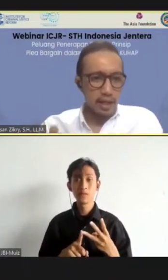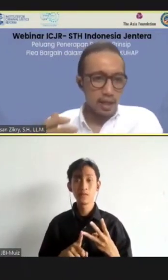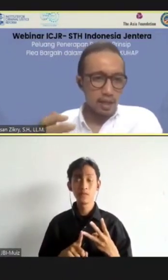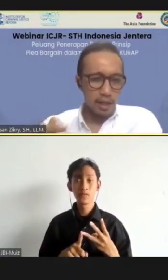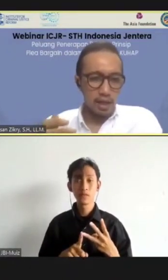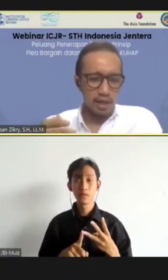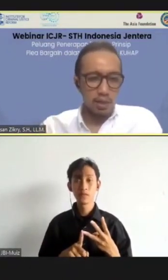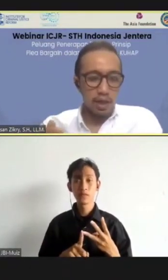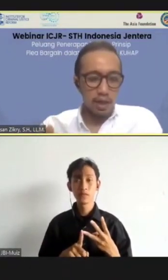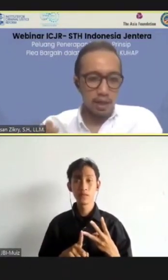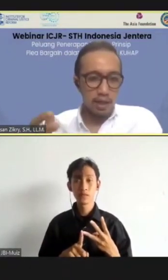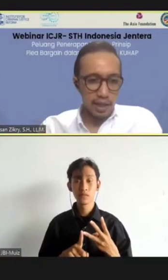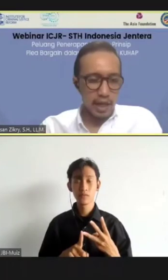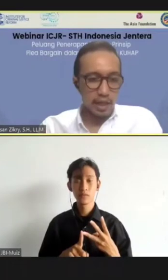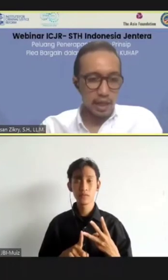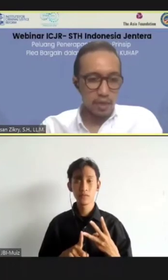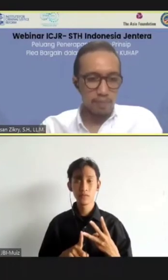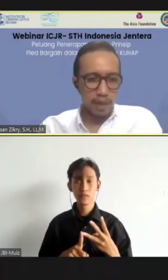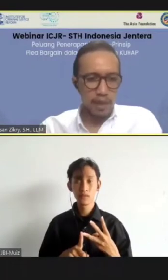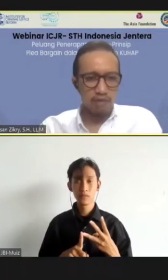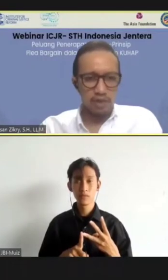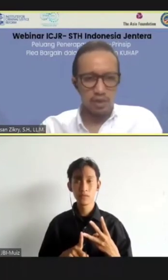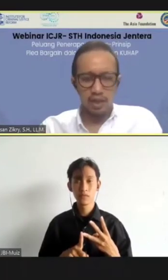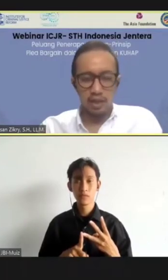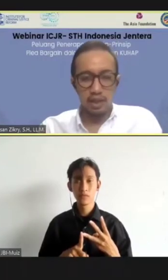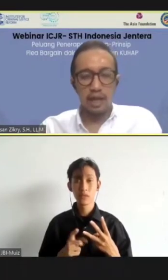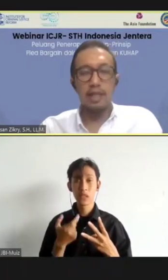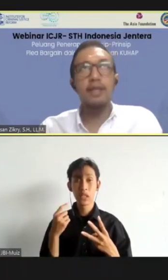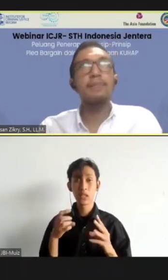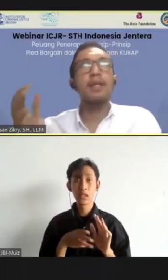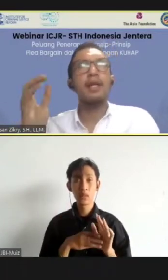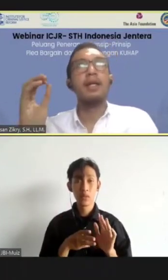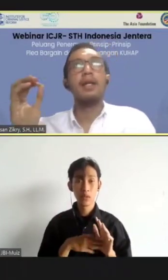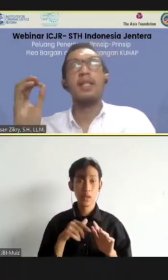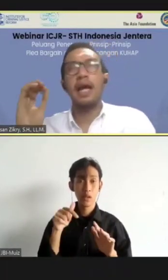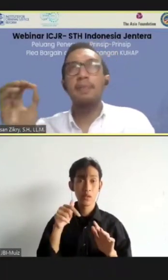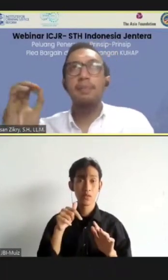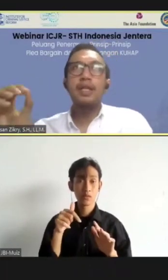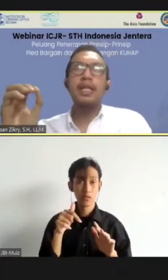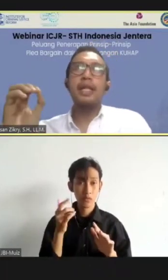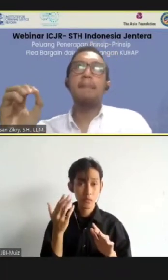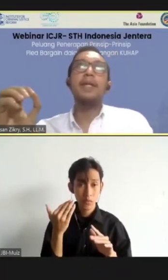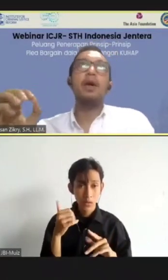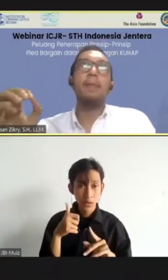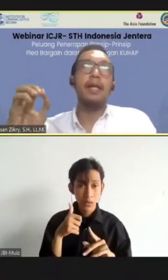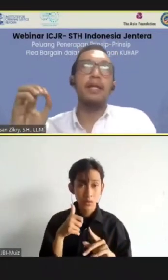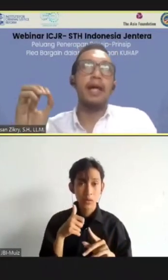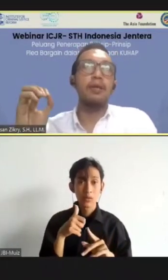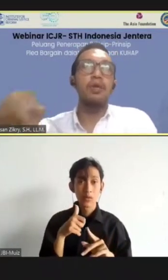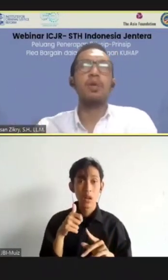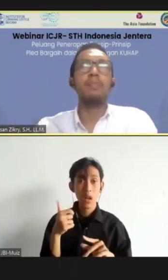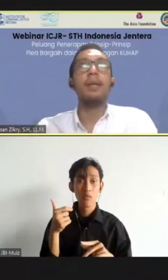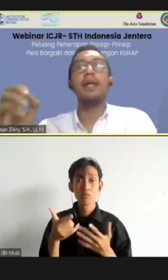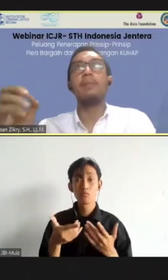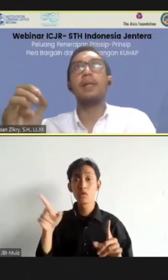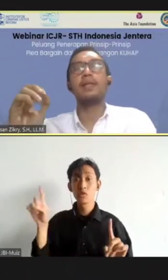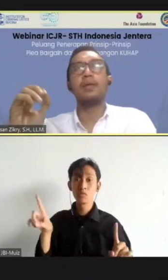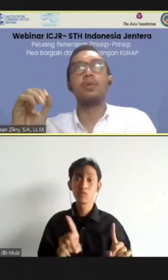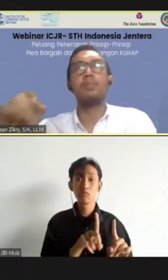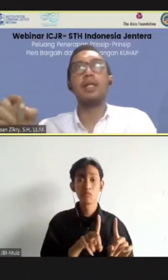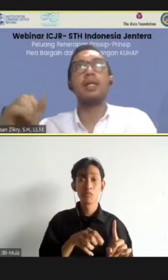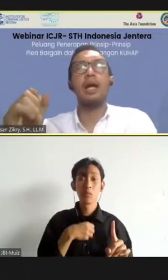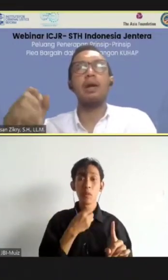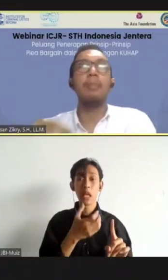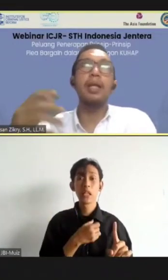terakhir, itu dari kasus Padilla versus Kentucky, sekalipun dia didampingi oleh penasehat hukum, tapi kalau